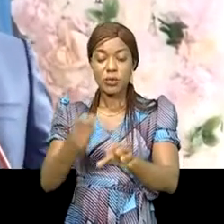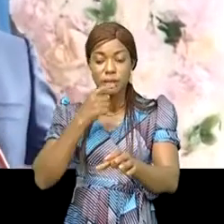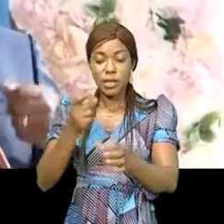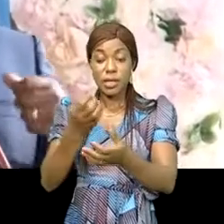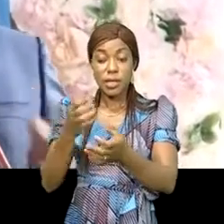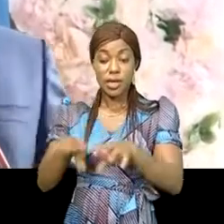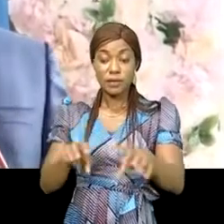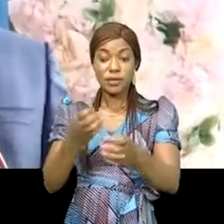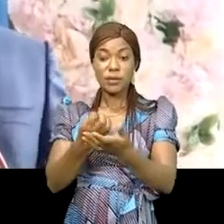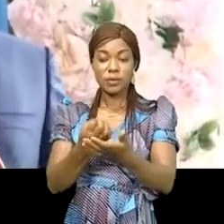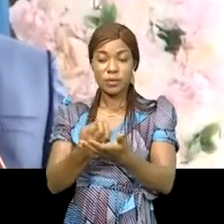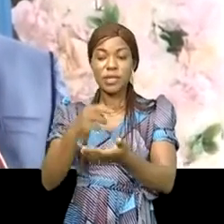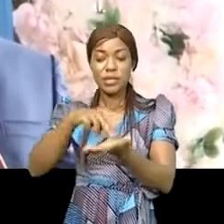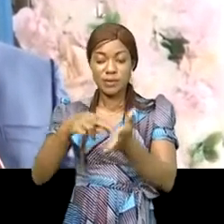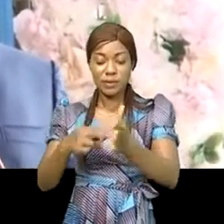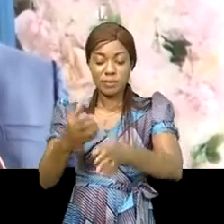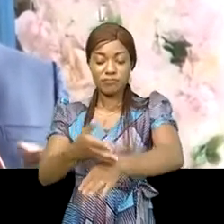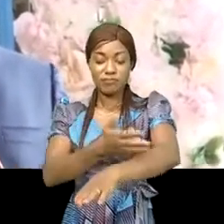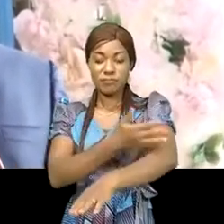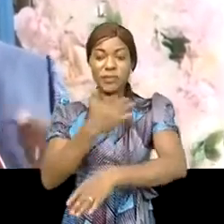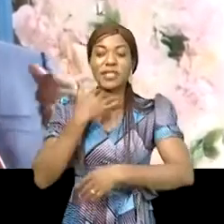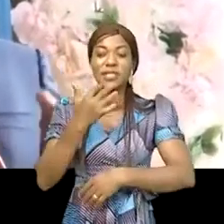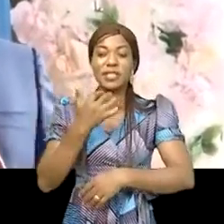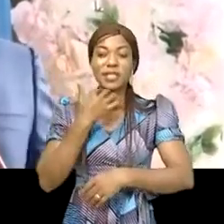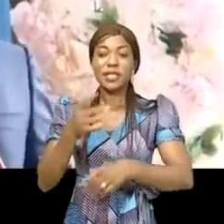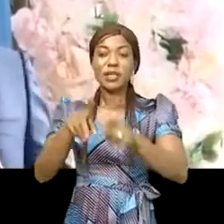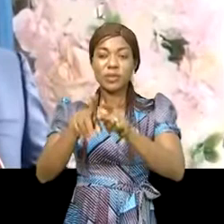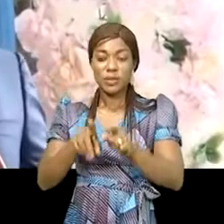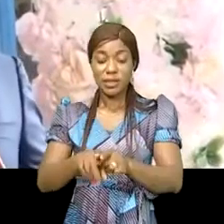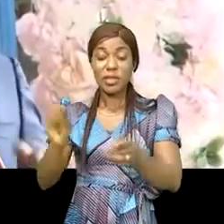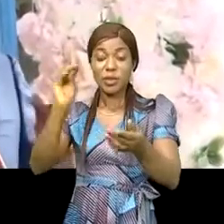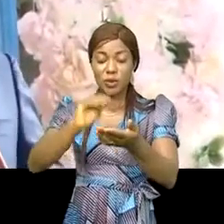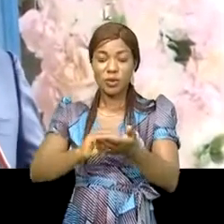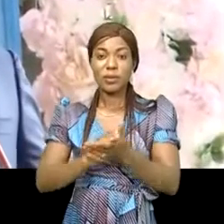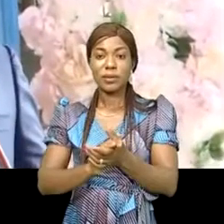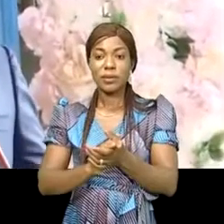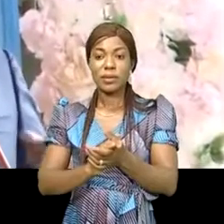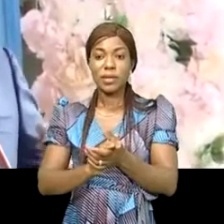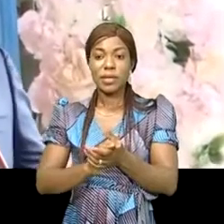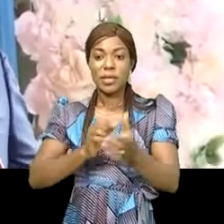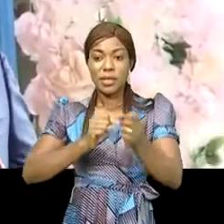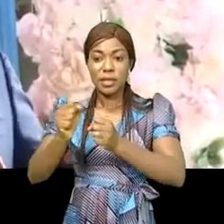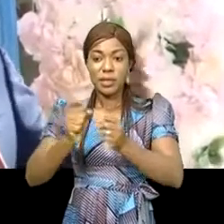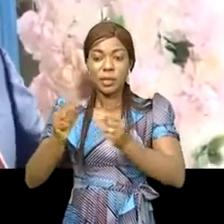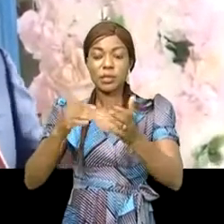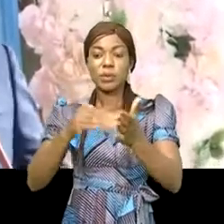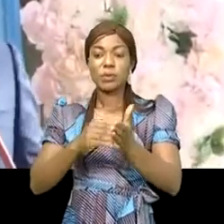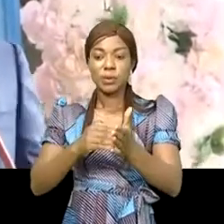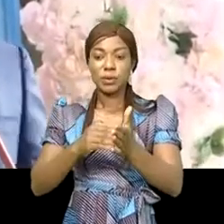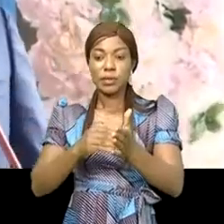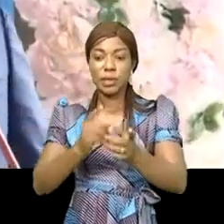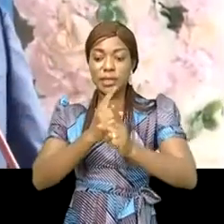dit croissance de la richesse et également lutte contre l